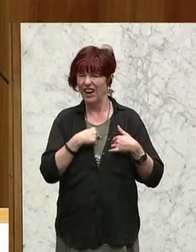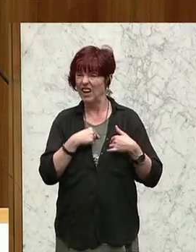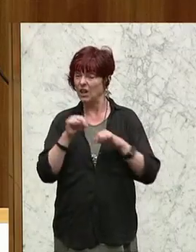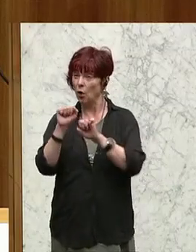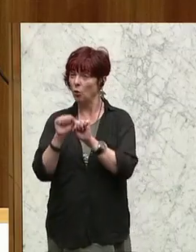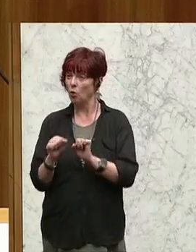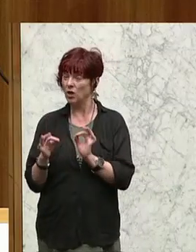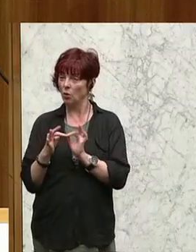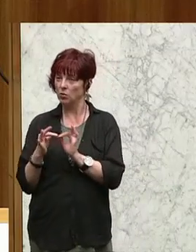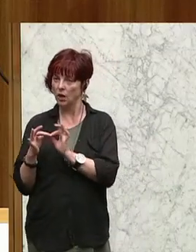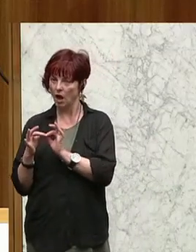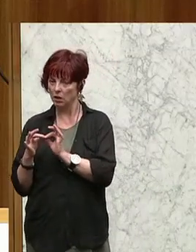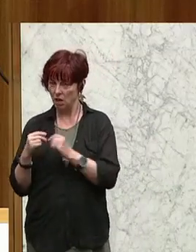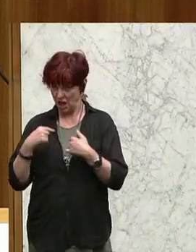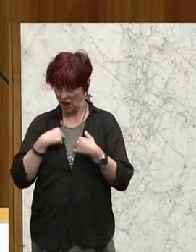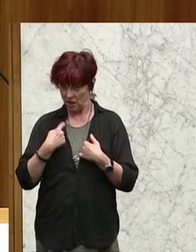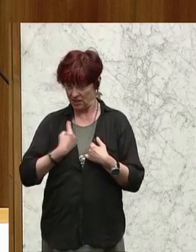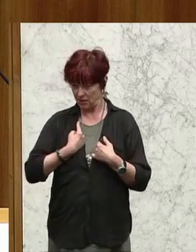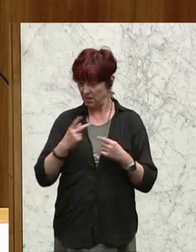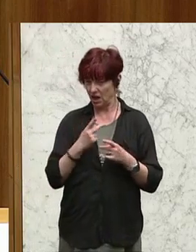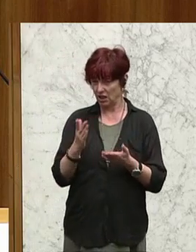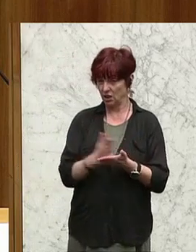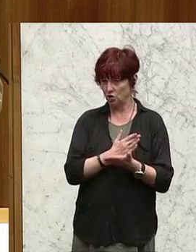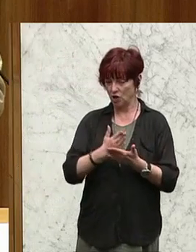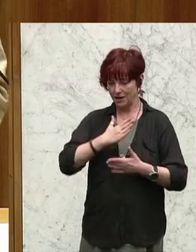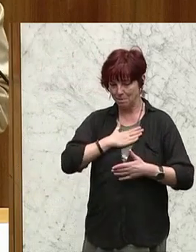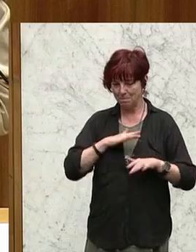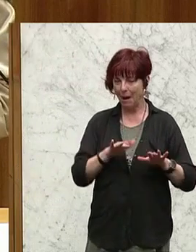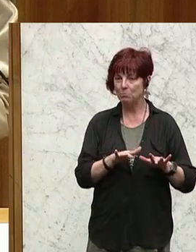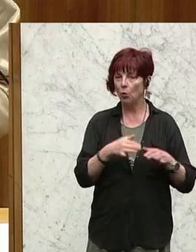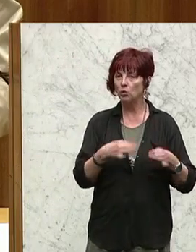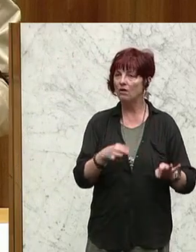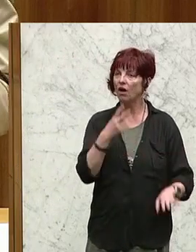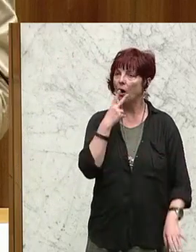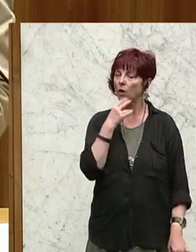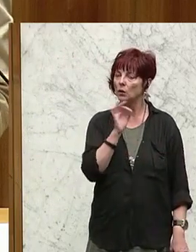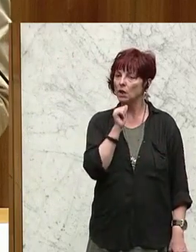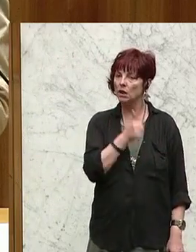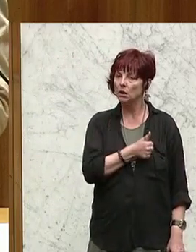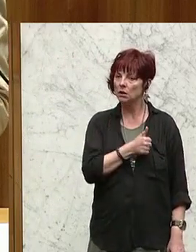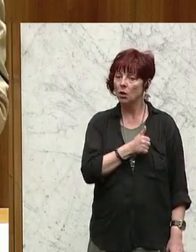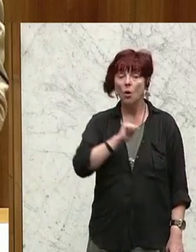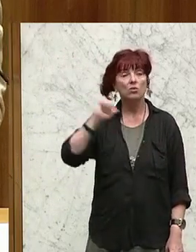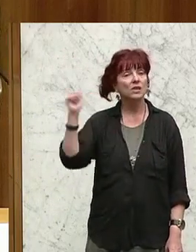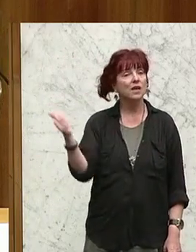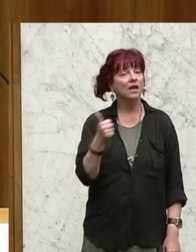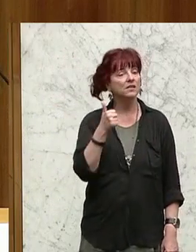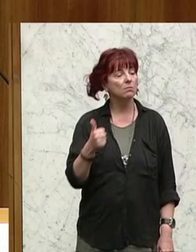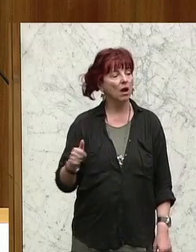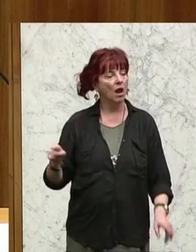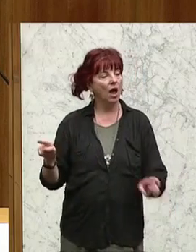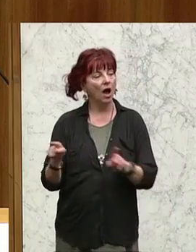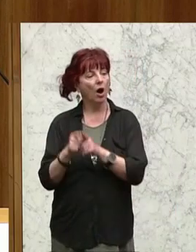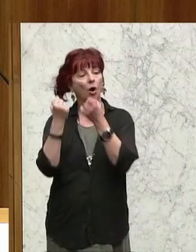Kundenkontakt habe, kann ich nicht mehr entscheiden, ob ich in meinem eigenen Büro rauchen darf oder nicht. Und erstmalig haben Sie auch den